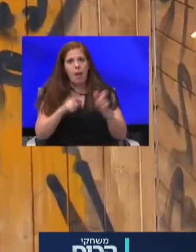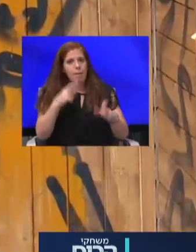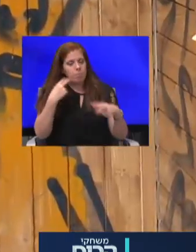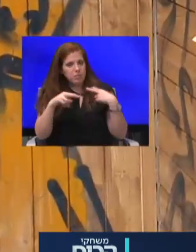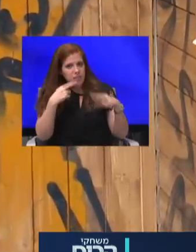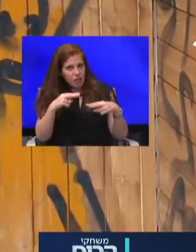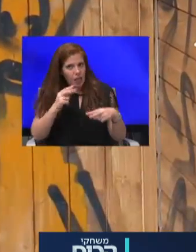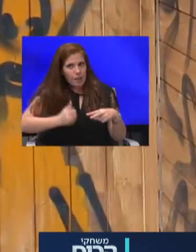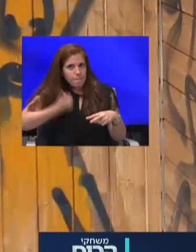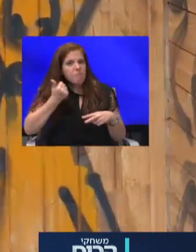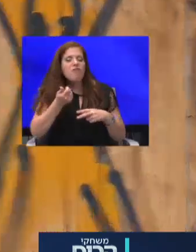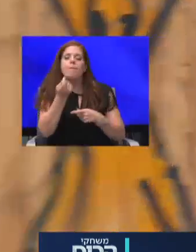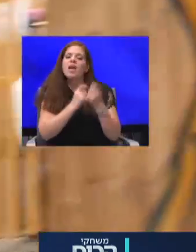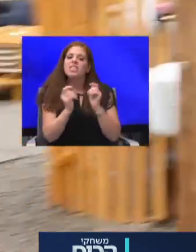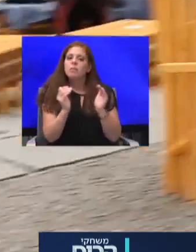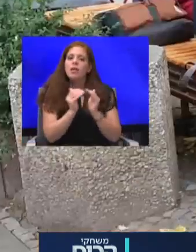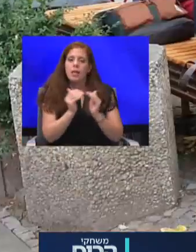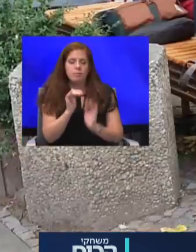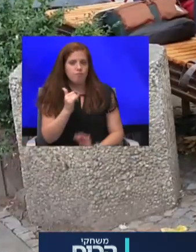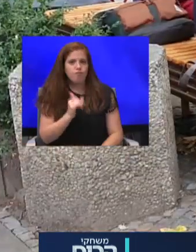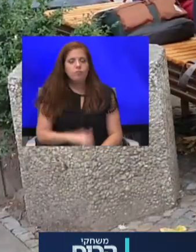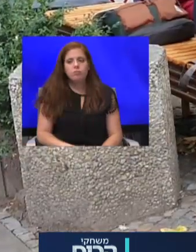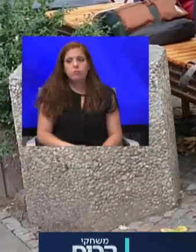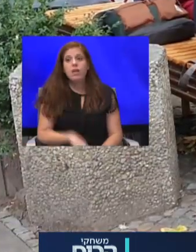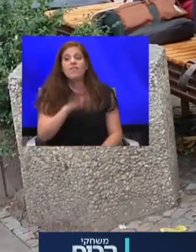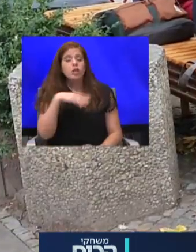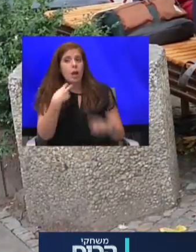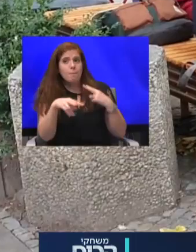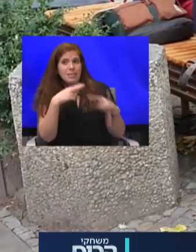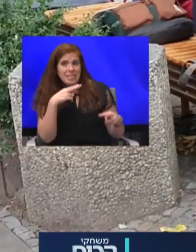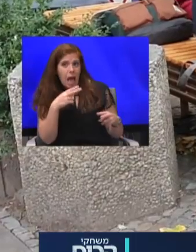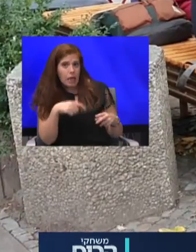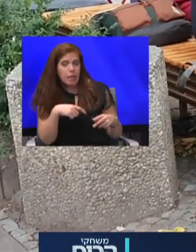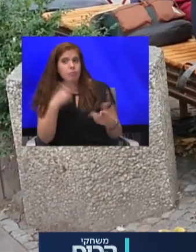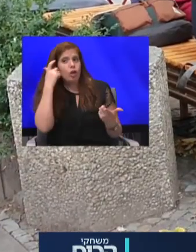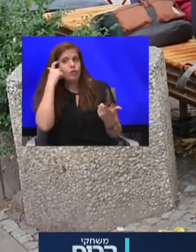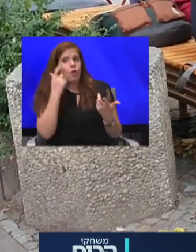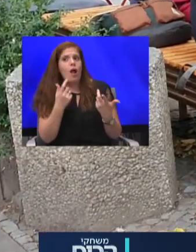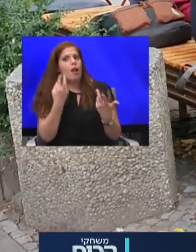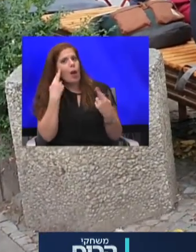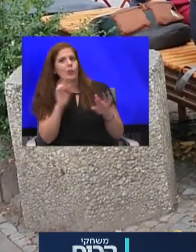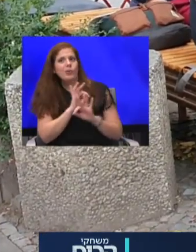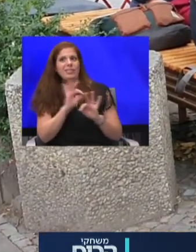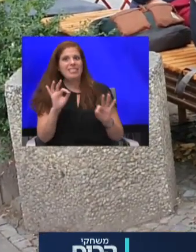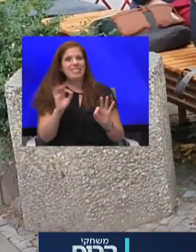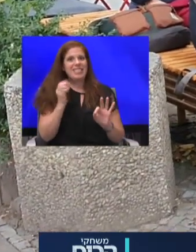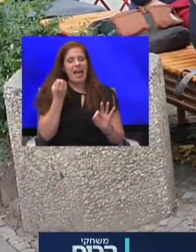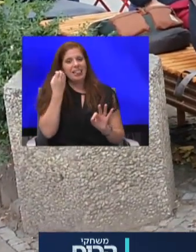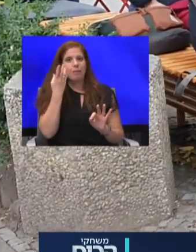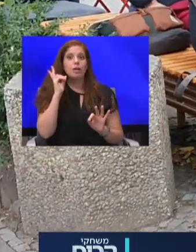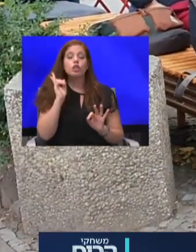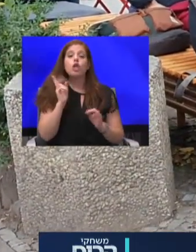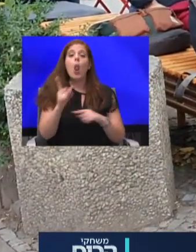הקטנים. ויש גם מסעדנים שחשבו על רעיונות יצירתיים, כדי שהלקוחות שלהם יוכלו להמשיך ולשבת בחוץ